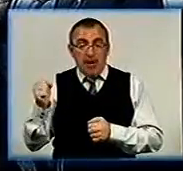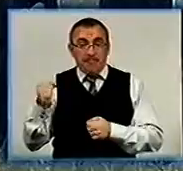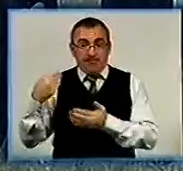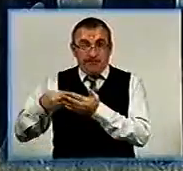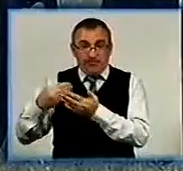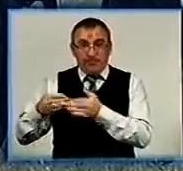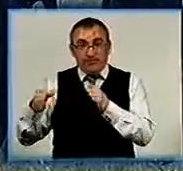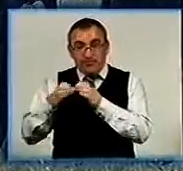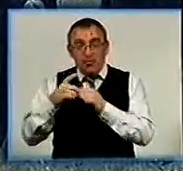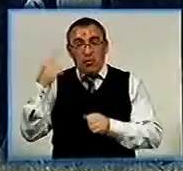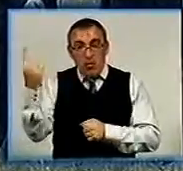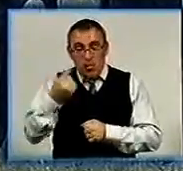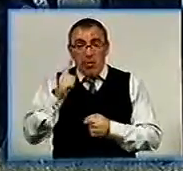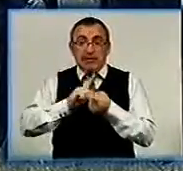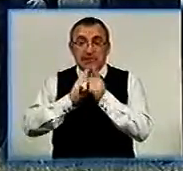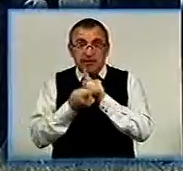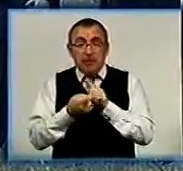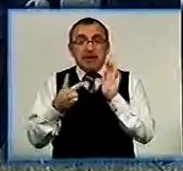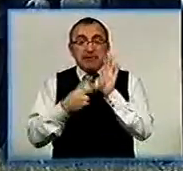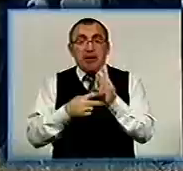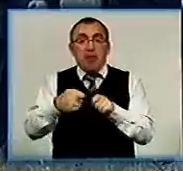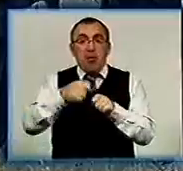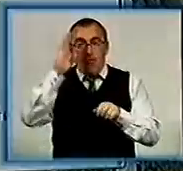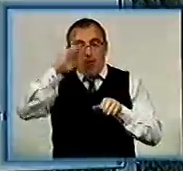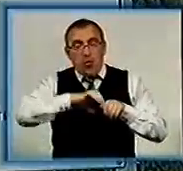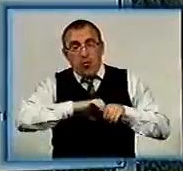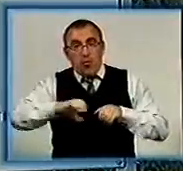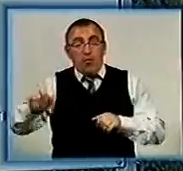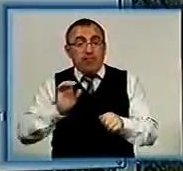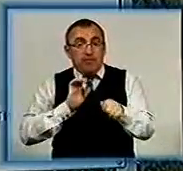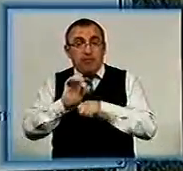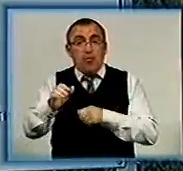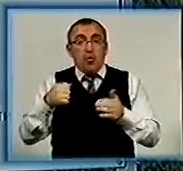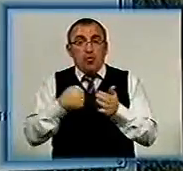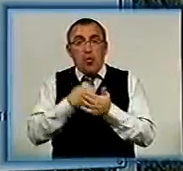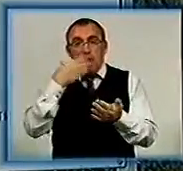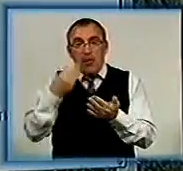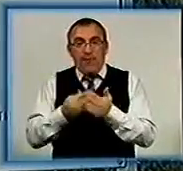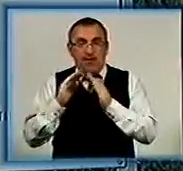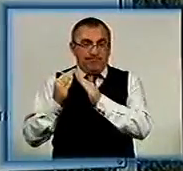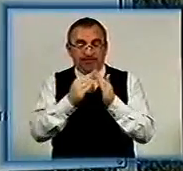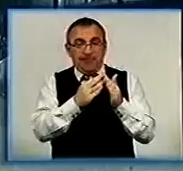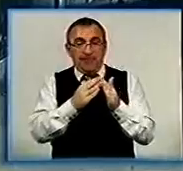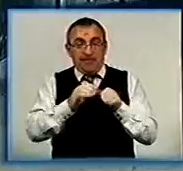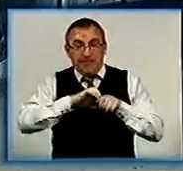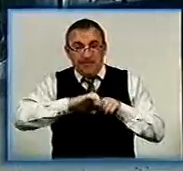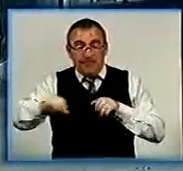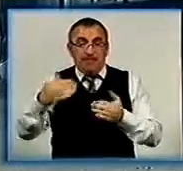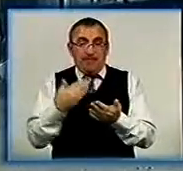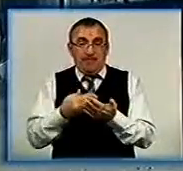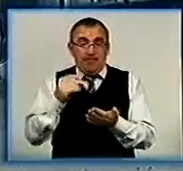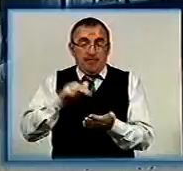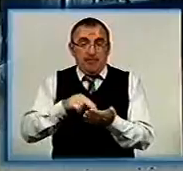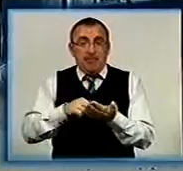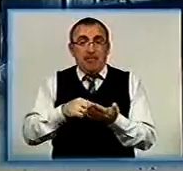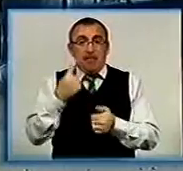громади селища та області замінили 7 кілометрів водогону, який подає воду до приватного сектору. Загальна вартість мікропроекту обійшлася